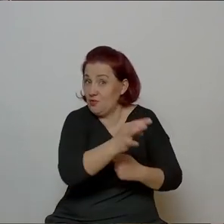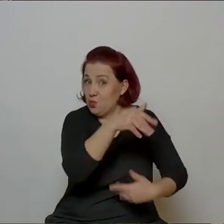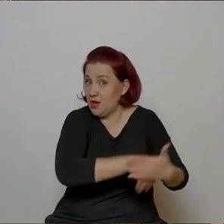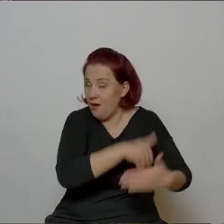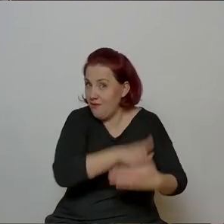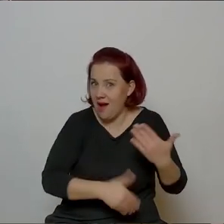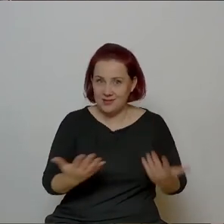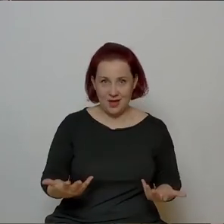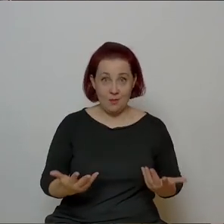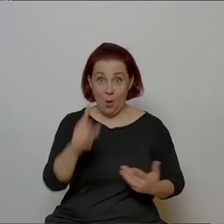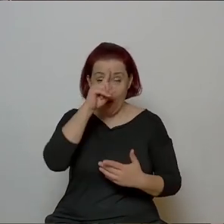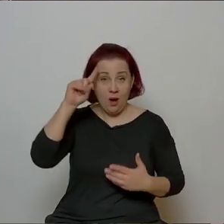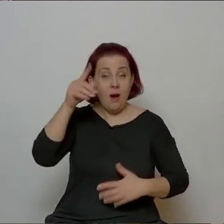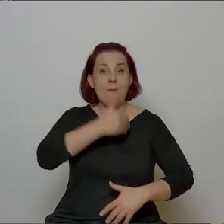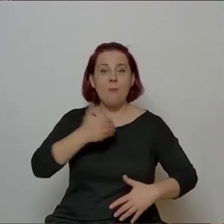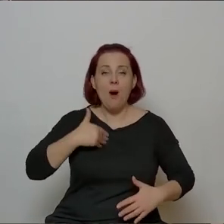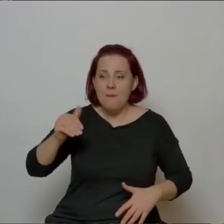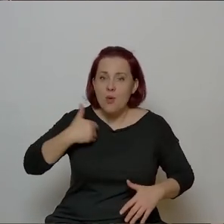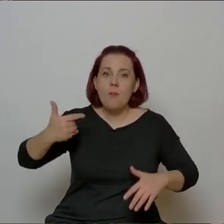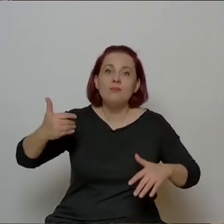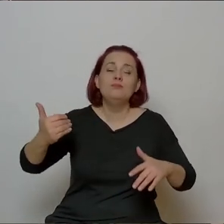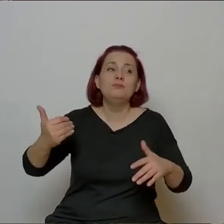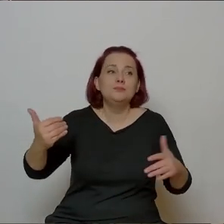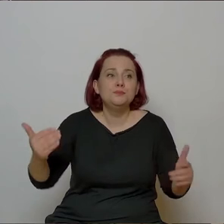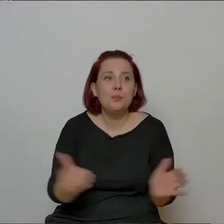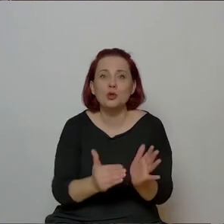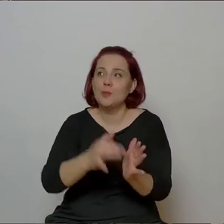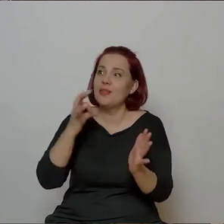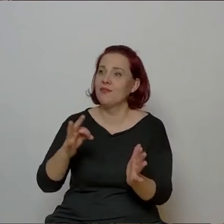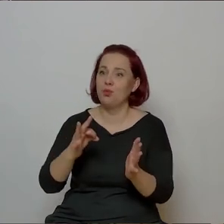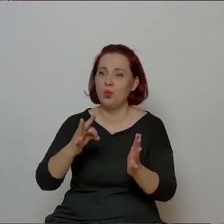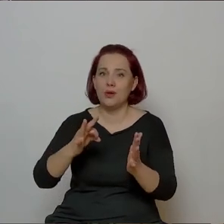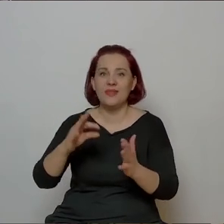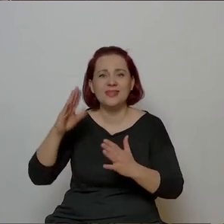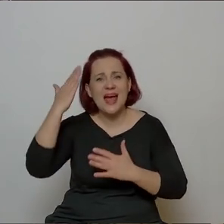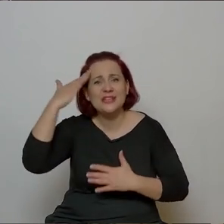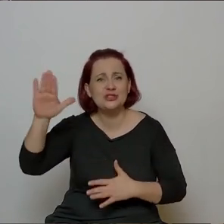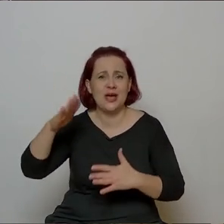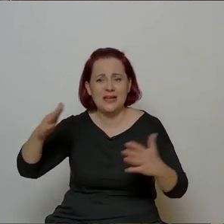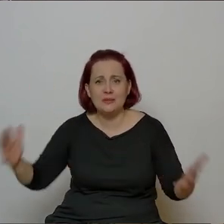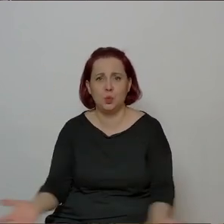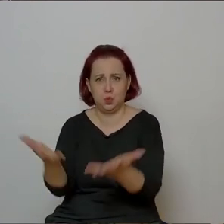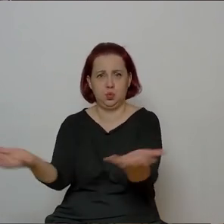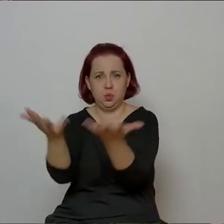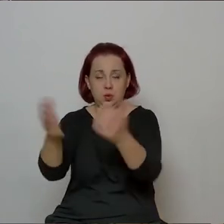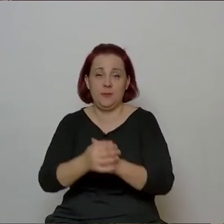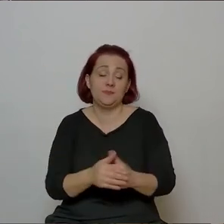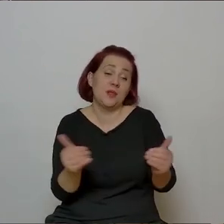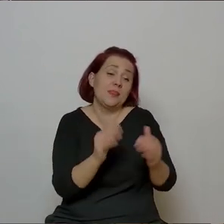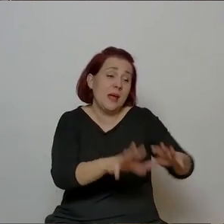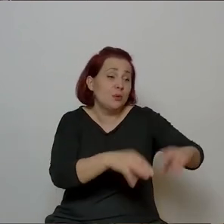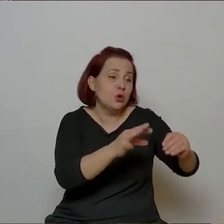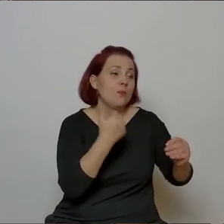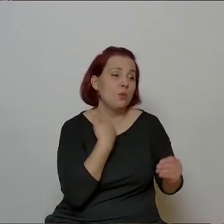podtrzymywanie ducha było potrzebne. I być może dlatego początek był chwalebny, a już na starość już go